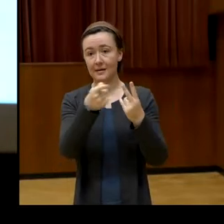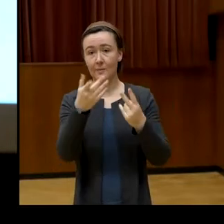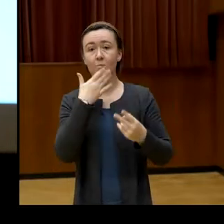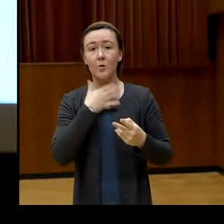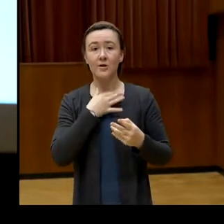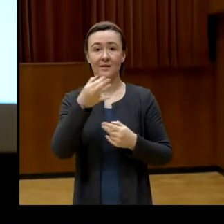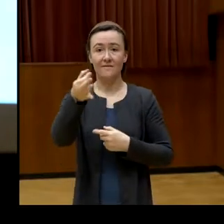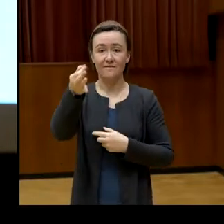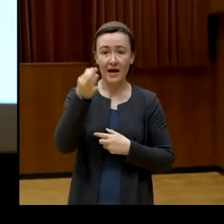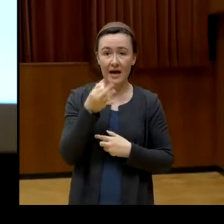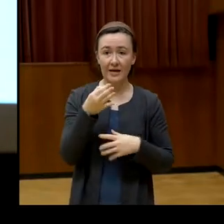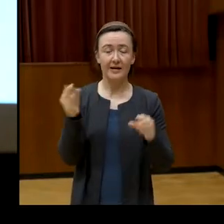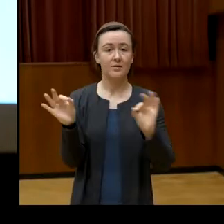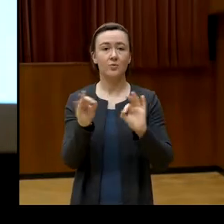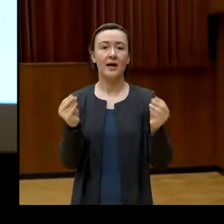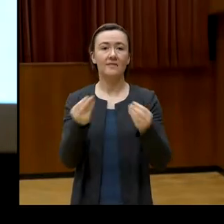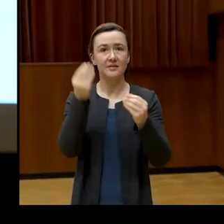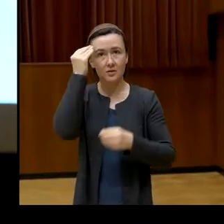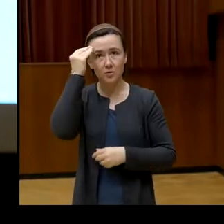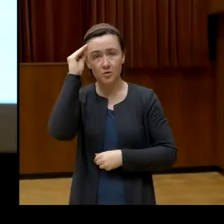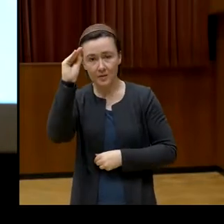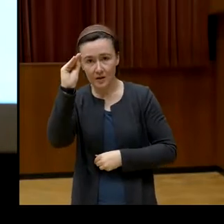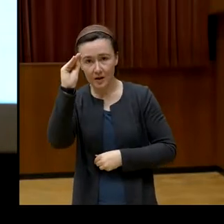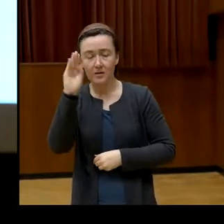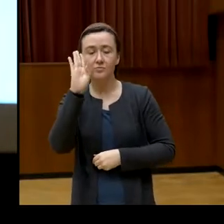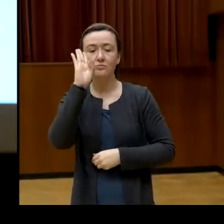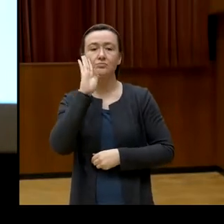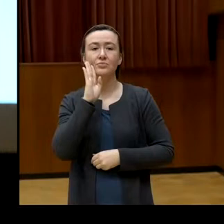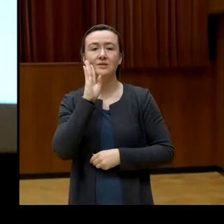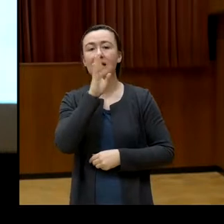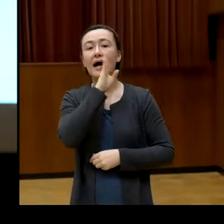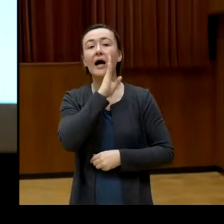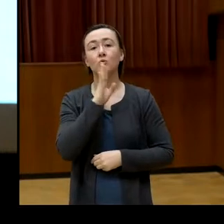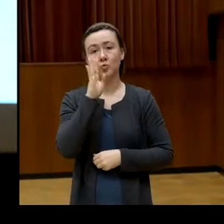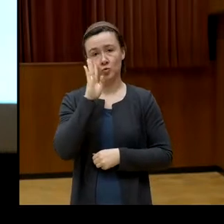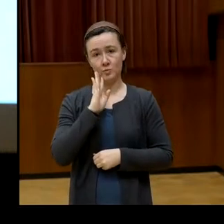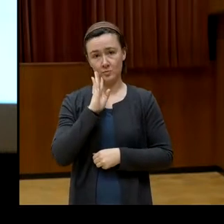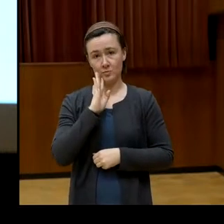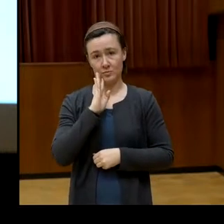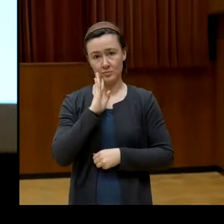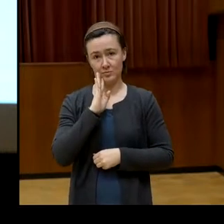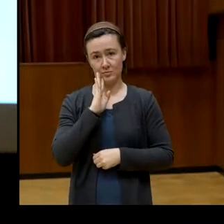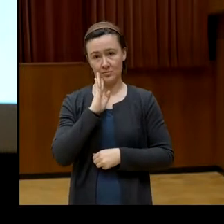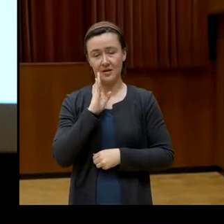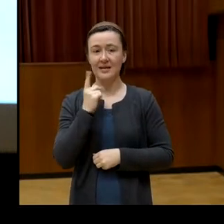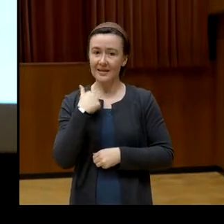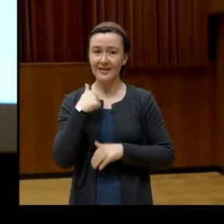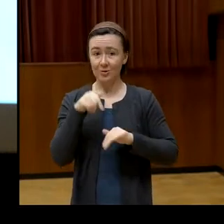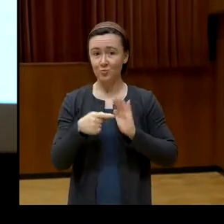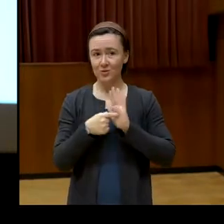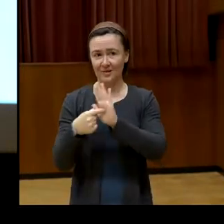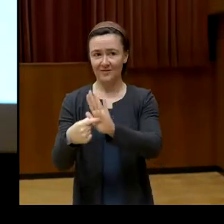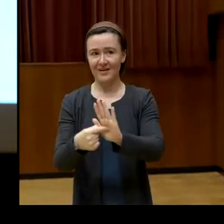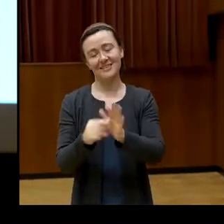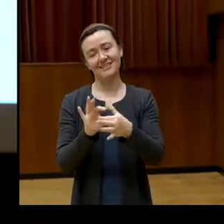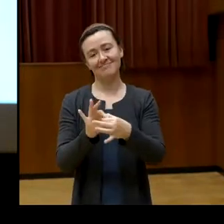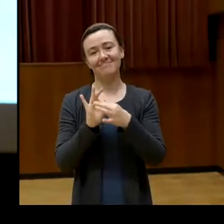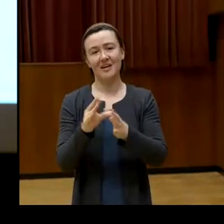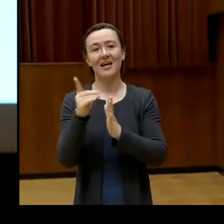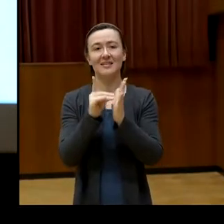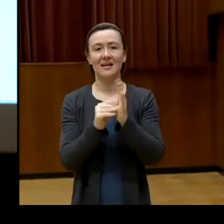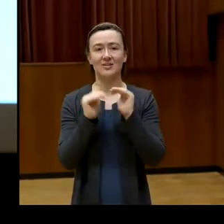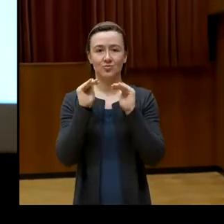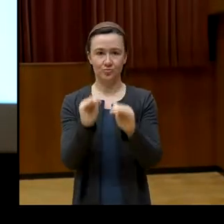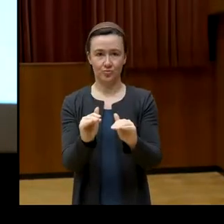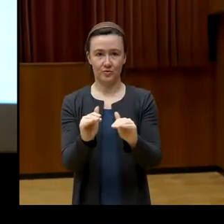werden oder Anmerkungen, dass diese bitte anonym gestellt werden. Ja, also ich muss Sie darauf hinweisen, aus Datenschutzgründen,